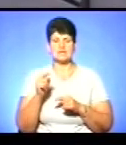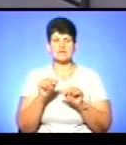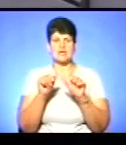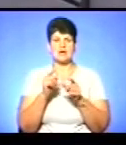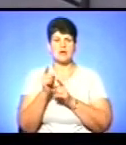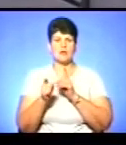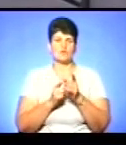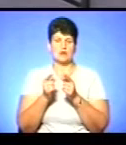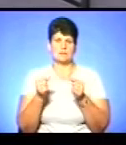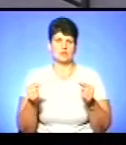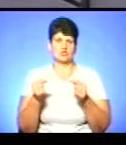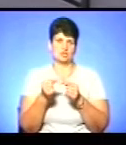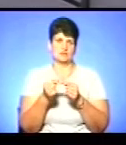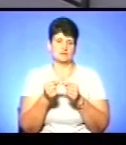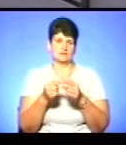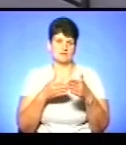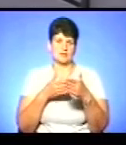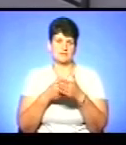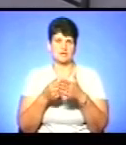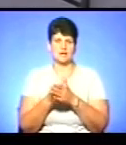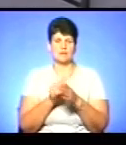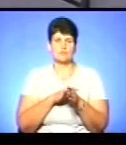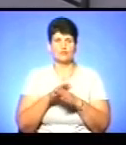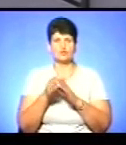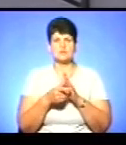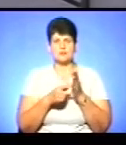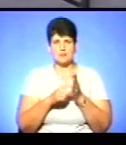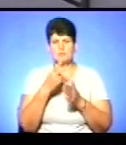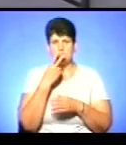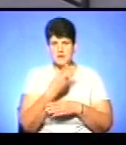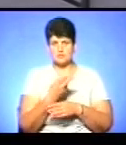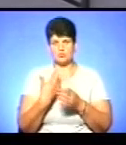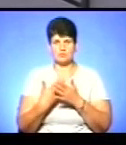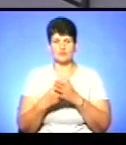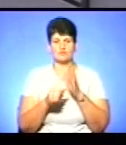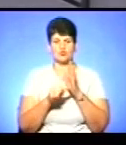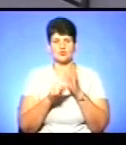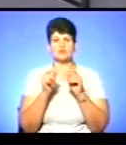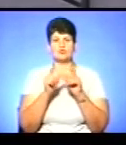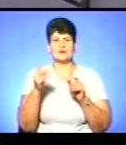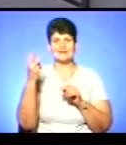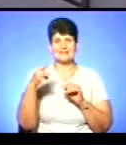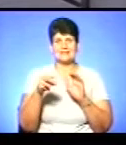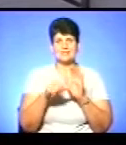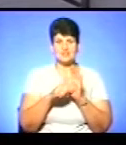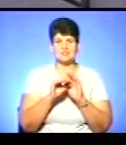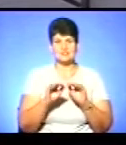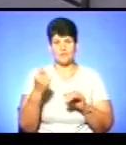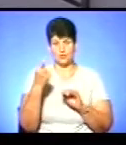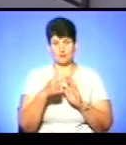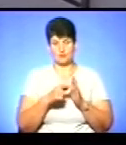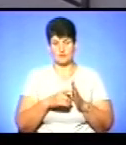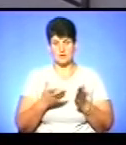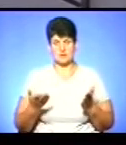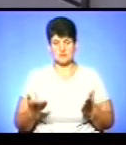якісь чіткі ліміти для наповненості класів? Бо, от бачимо, для прикладу, в шостій школі 36 учнів в одному класі. Чи